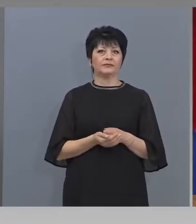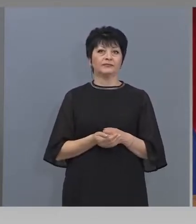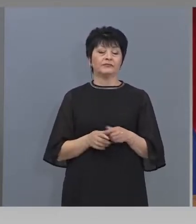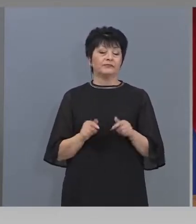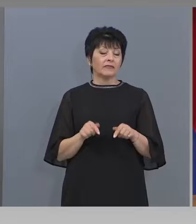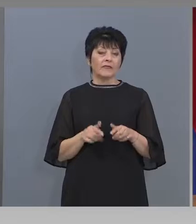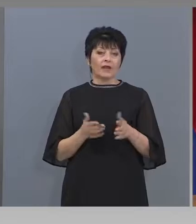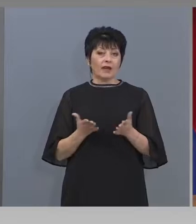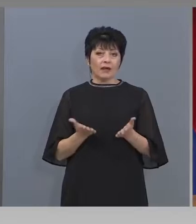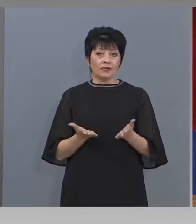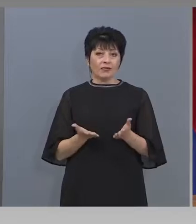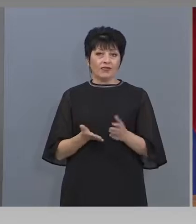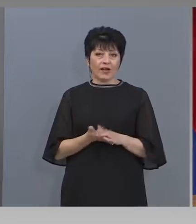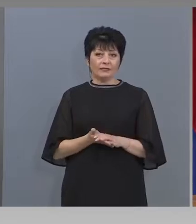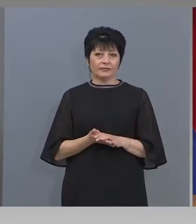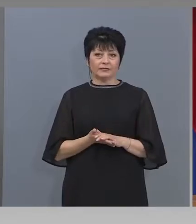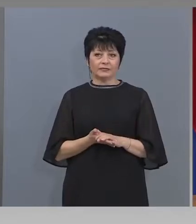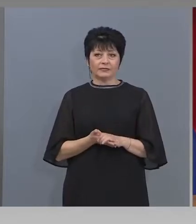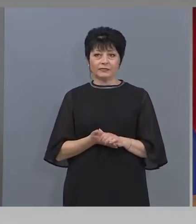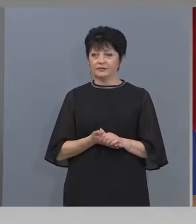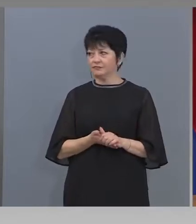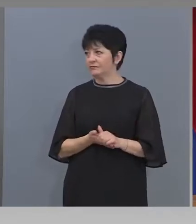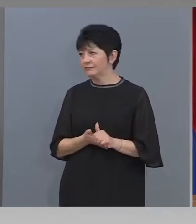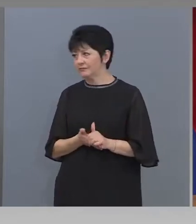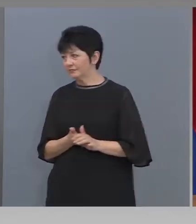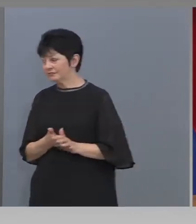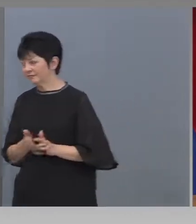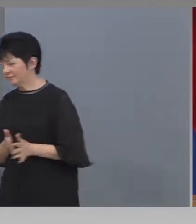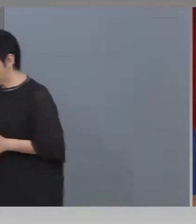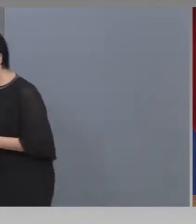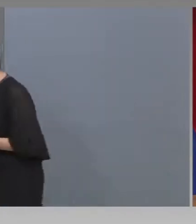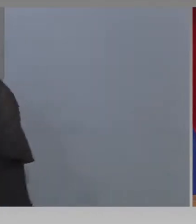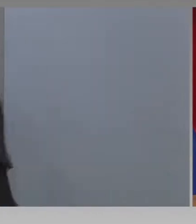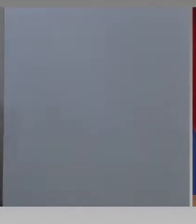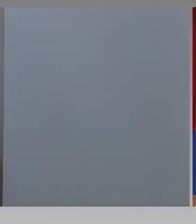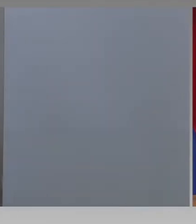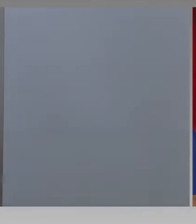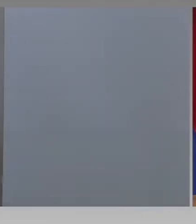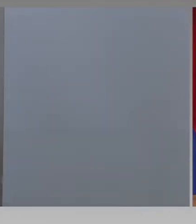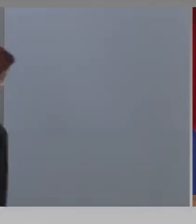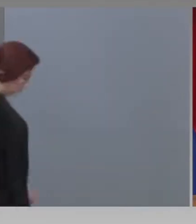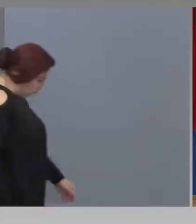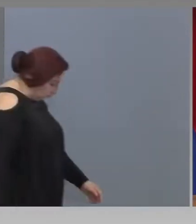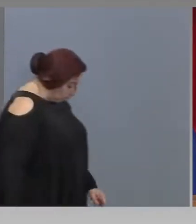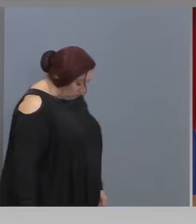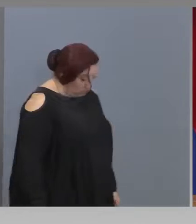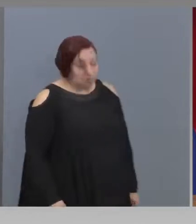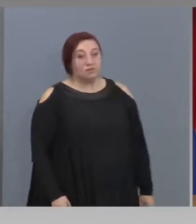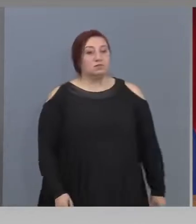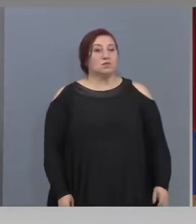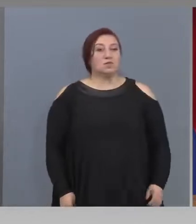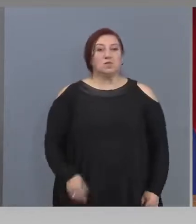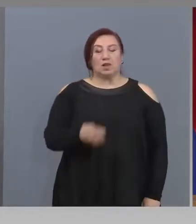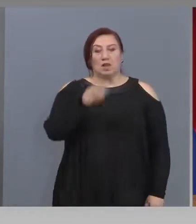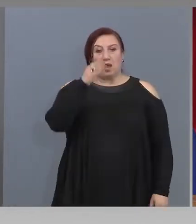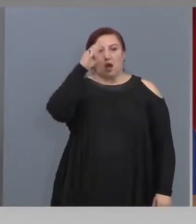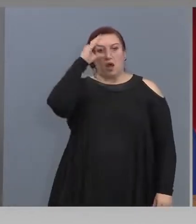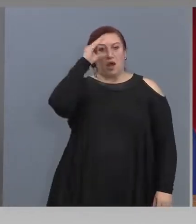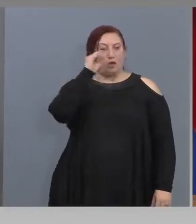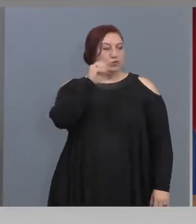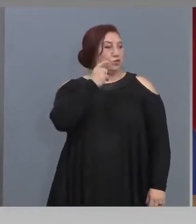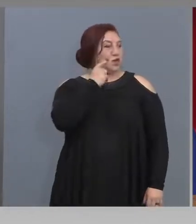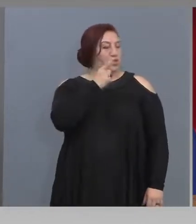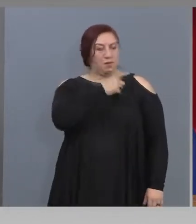Това е. Господин Ваннов, да ви върна и към мерките. Понеже говорихте за всички видове, по-скоро